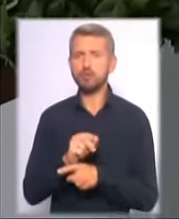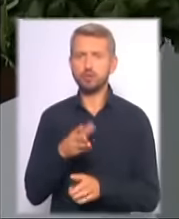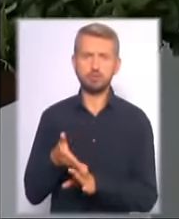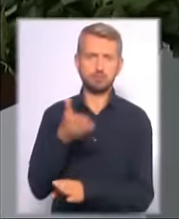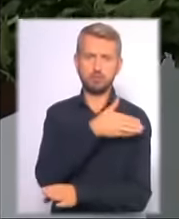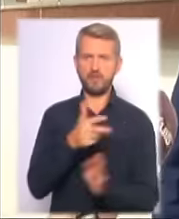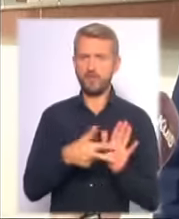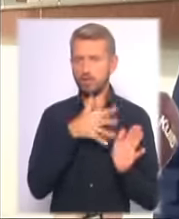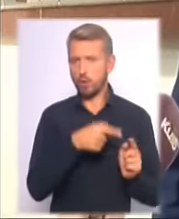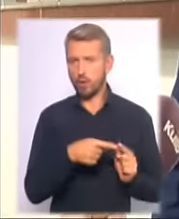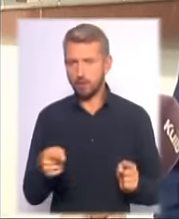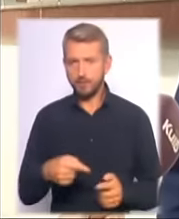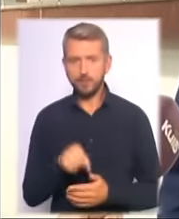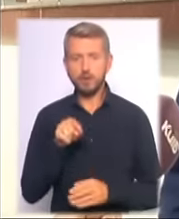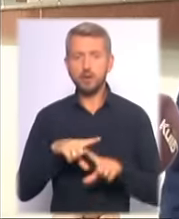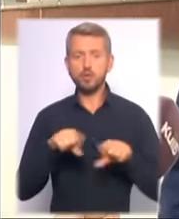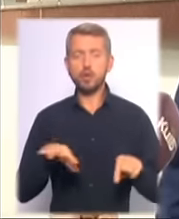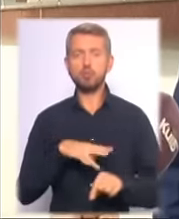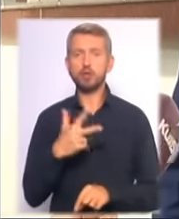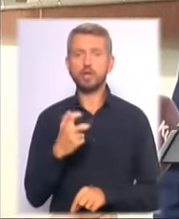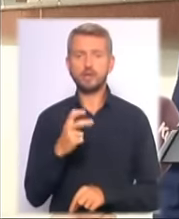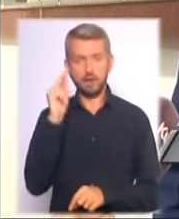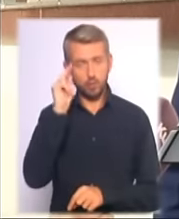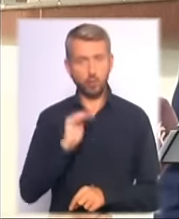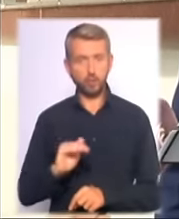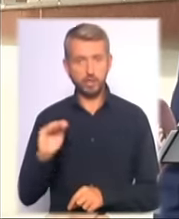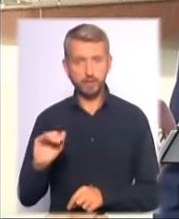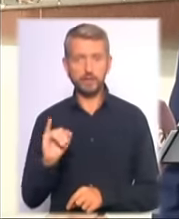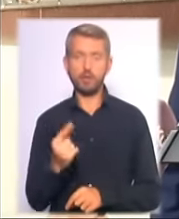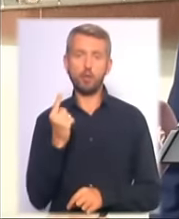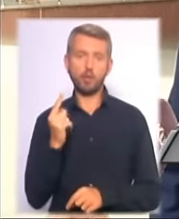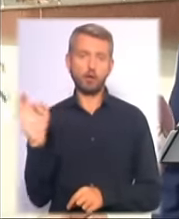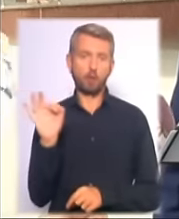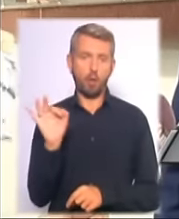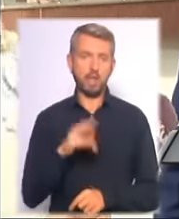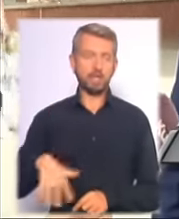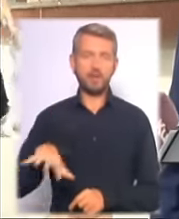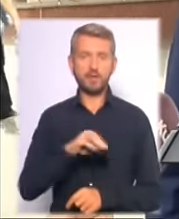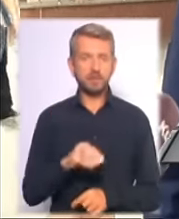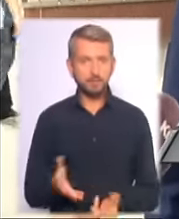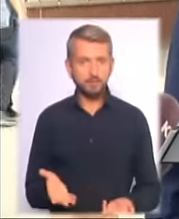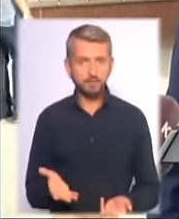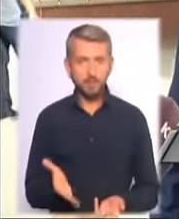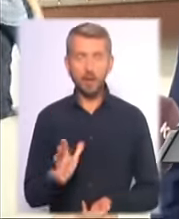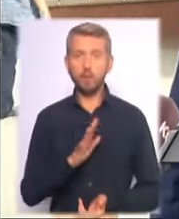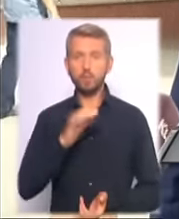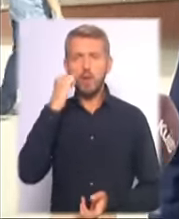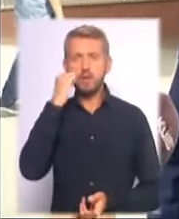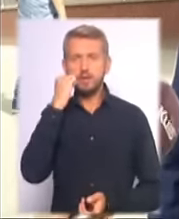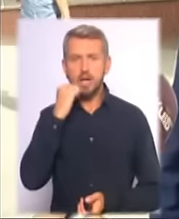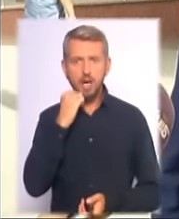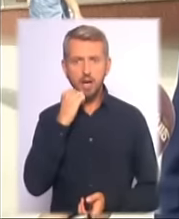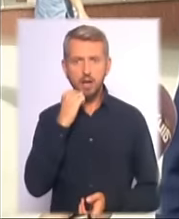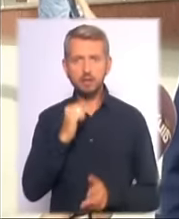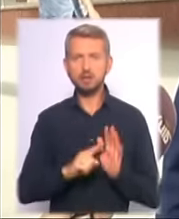вісім. В цій школі було 300 учнів і один туалет на всіх учнів. Була стара 60